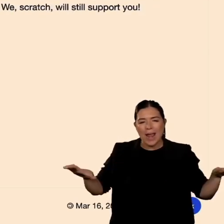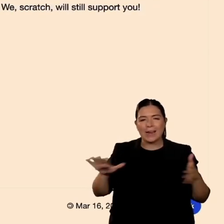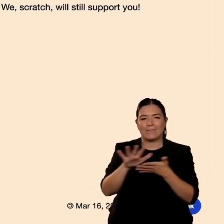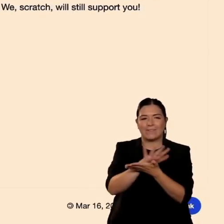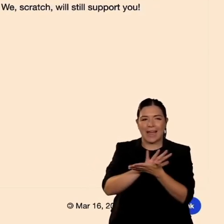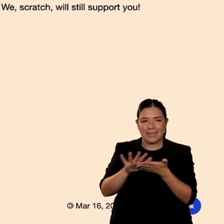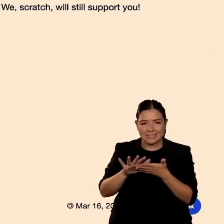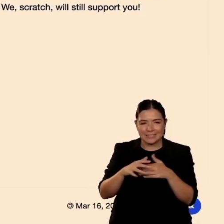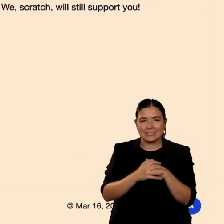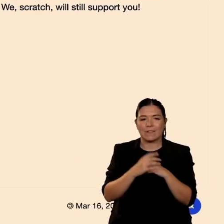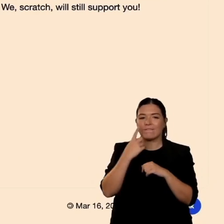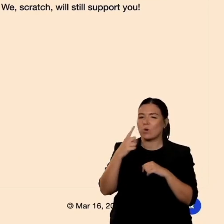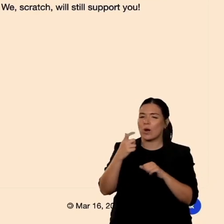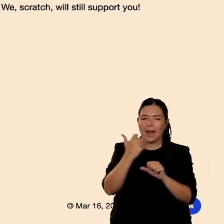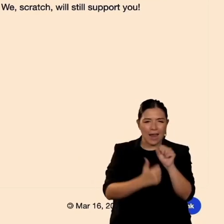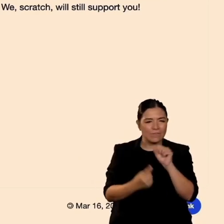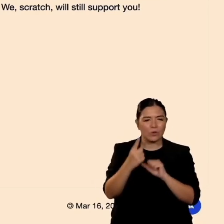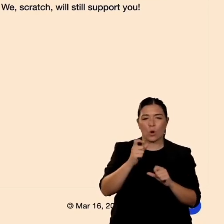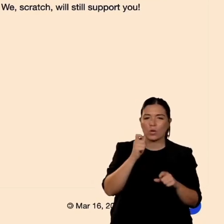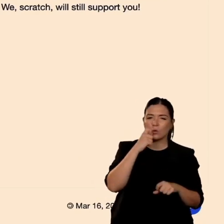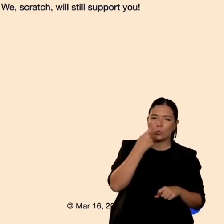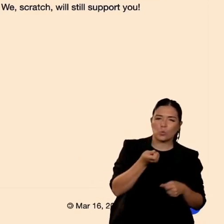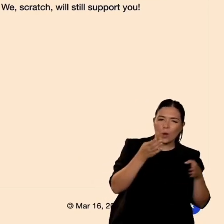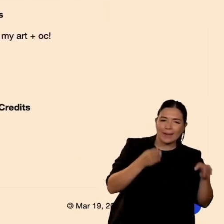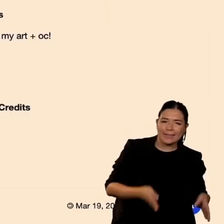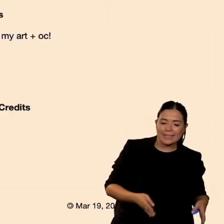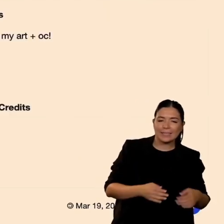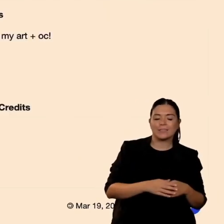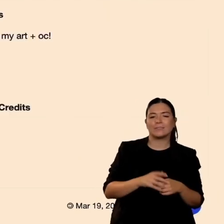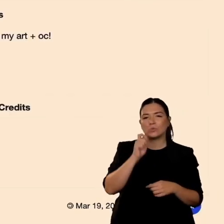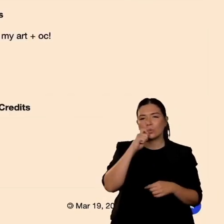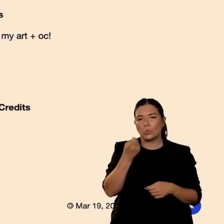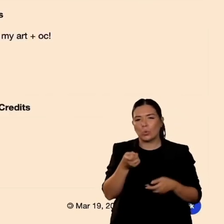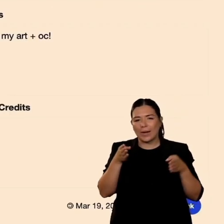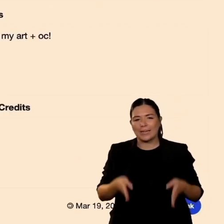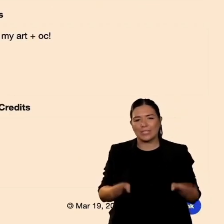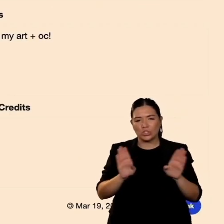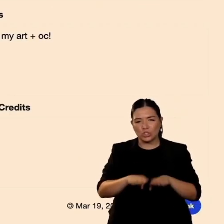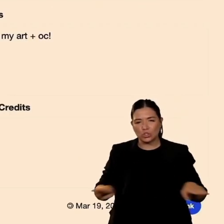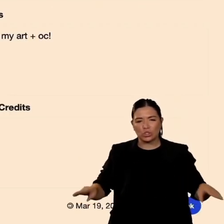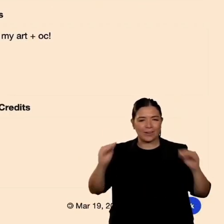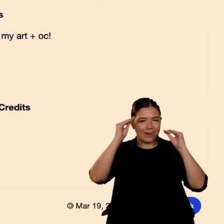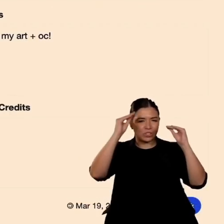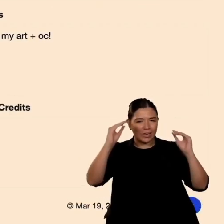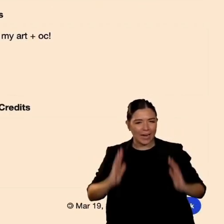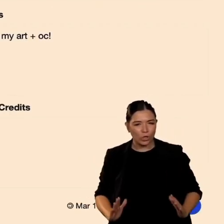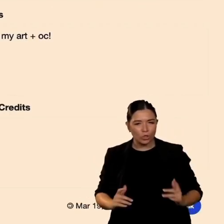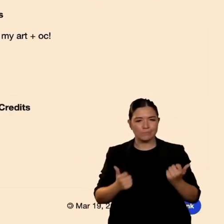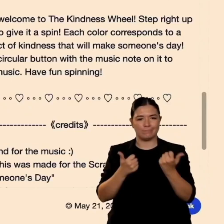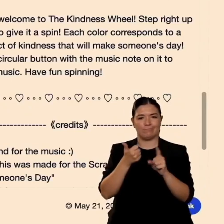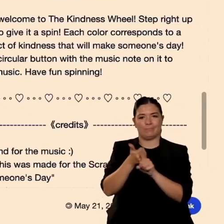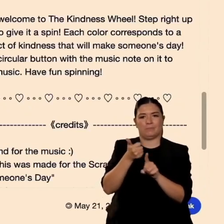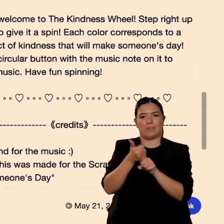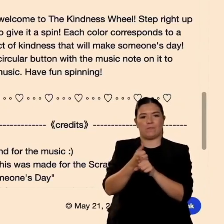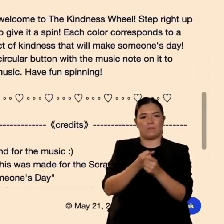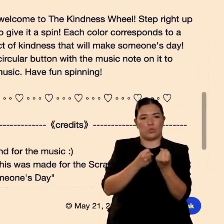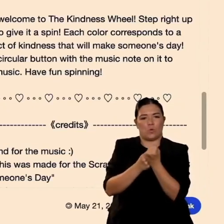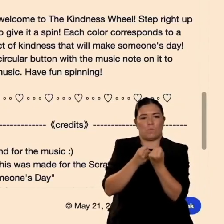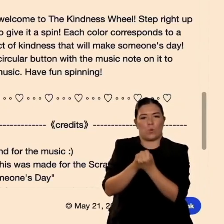insieme appoggiare e sapere come poter occupare Scratch per espandere la gentilezza